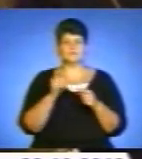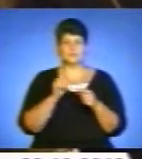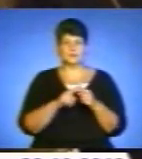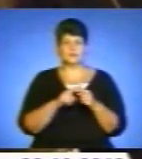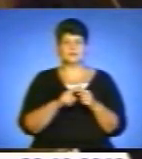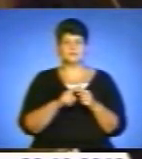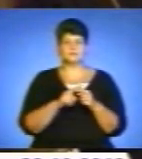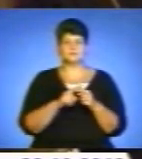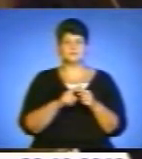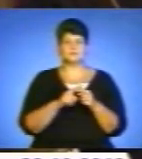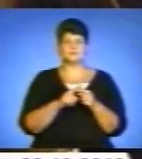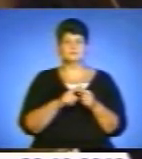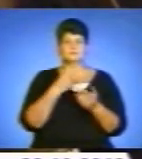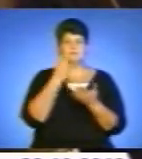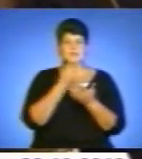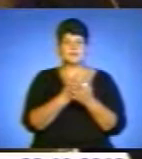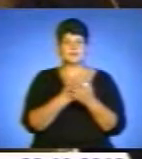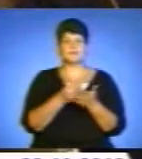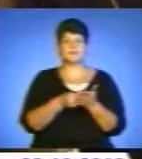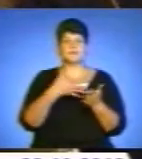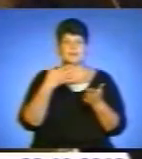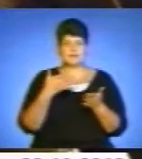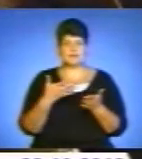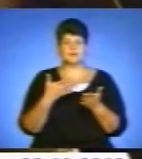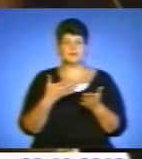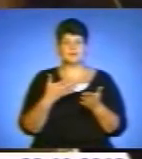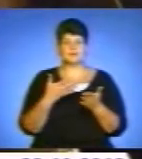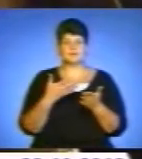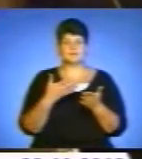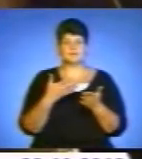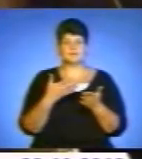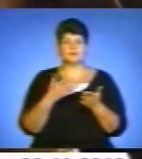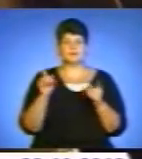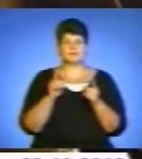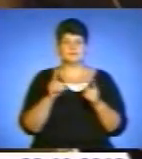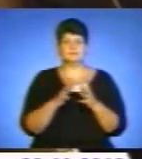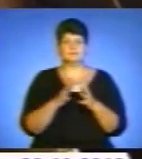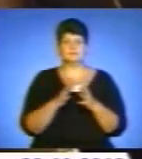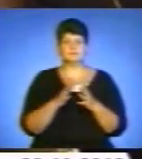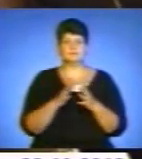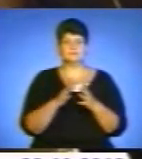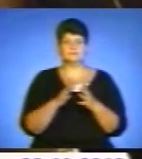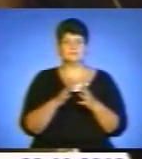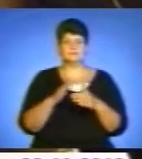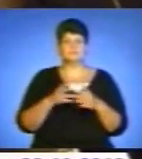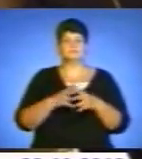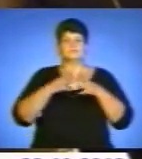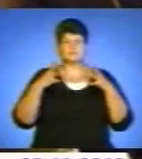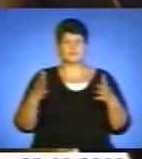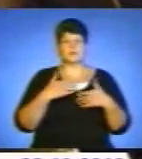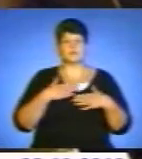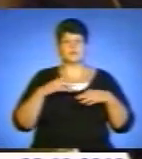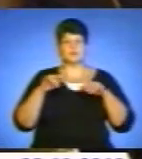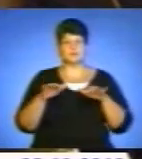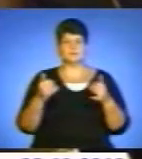признання якоїсь цінності будування, пересягує нашу діяльність